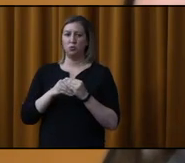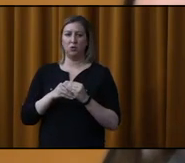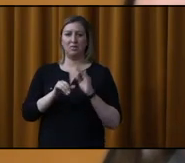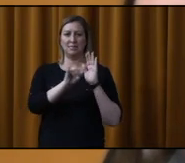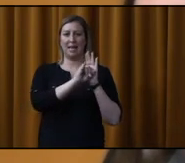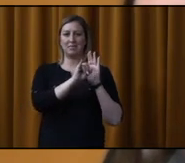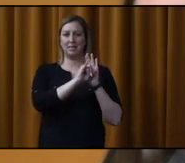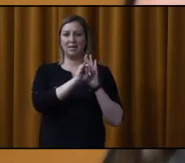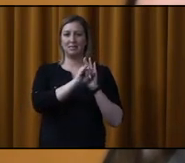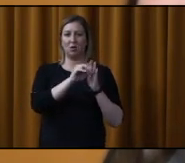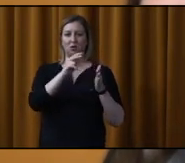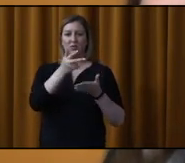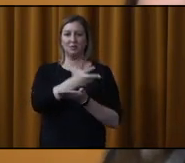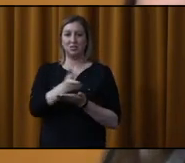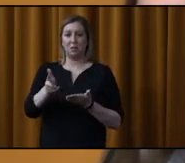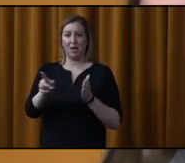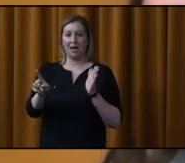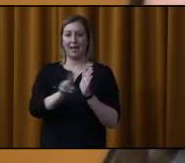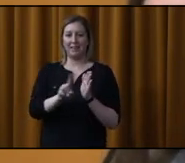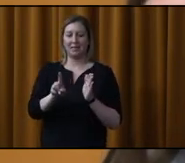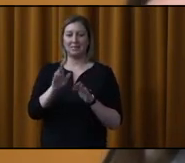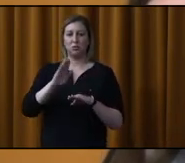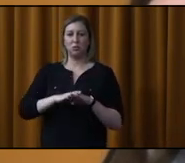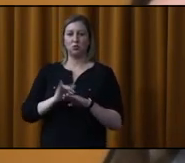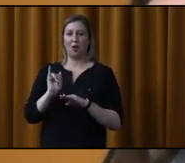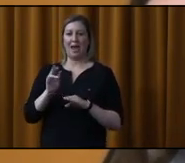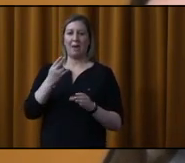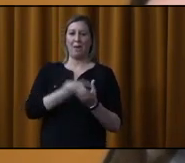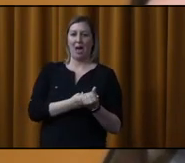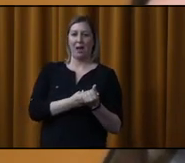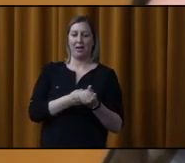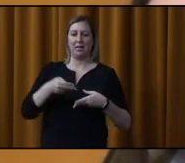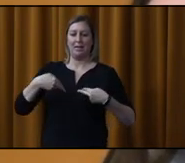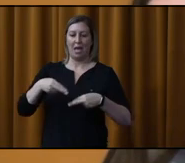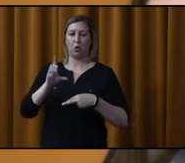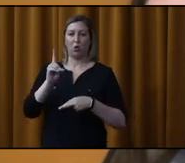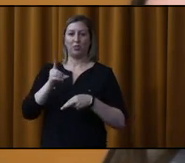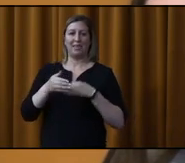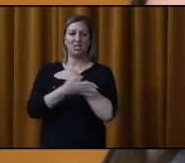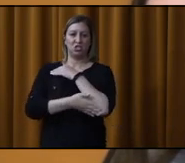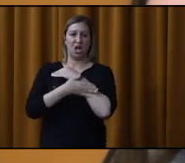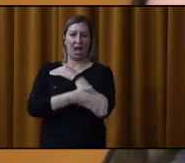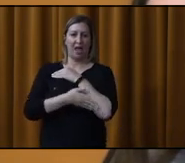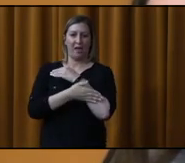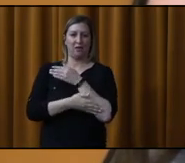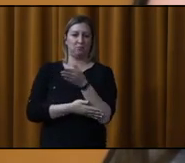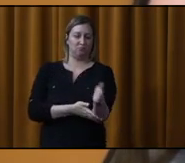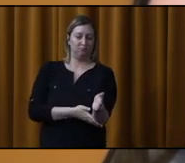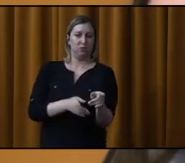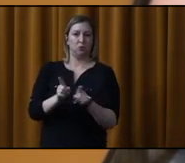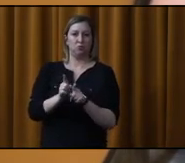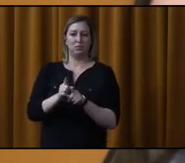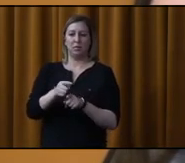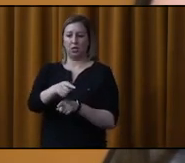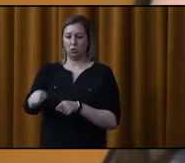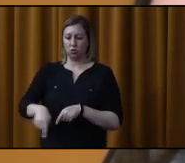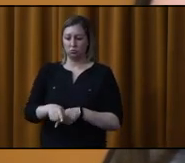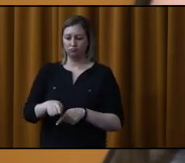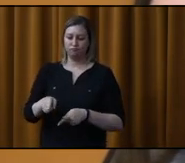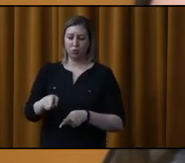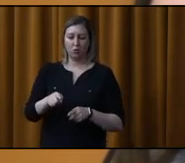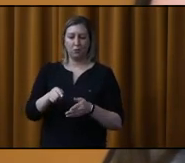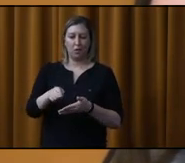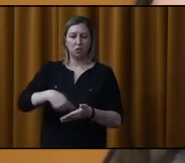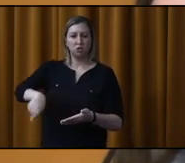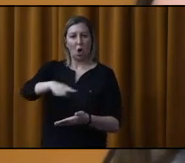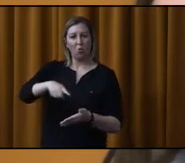de stationnement interdit en tout temps du côté impaire de la rue Deschamps, ainsi que l'ajout d'une zone d'arrêt interdit en tout temps des deux côtés